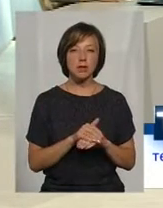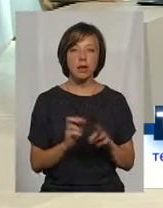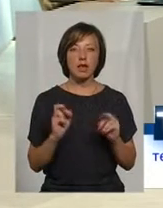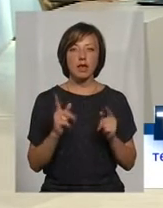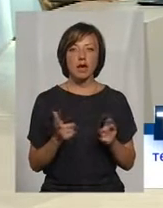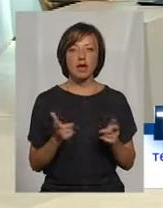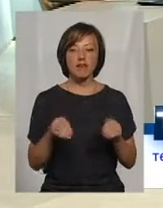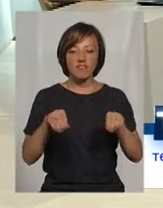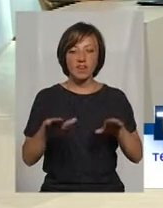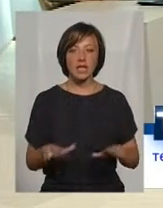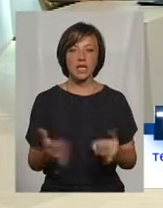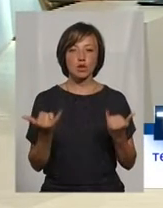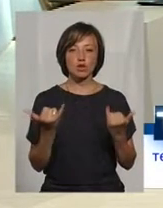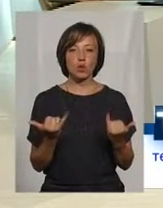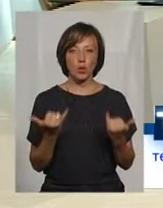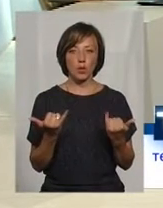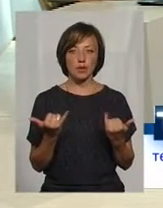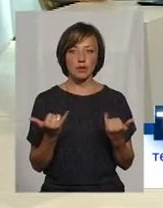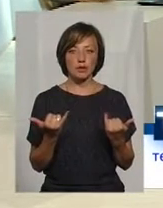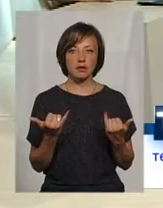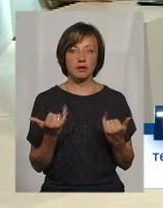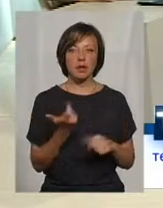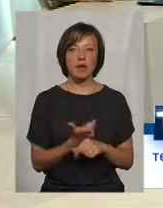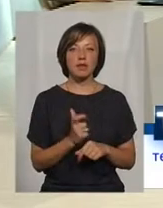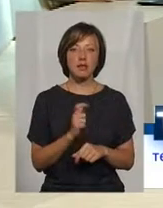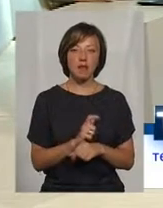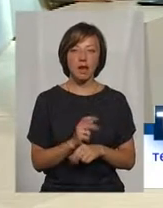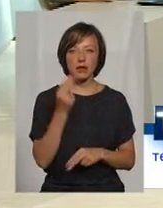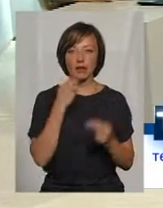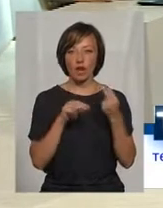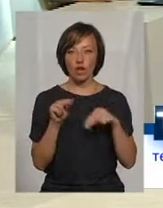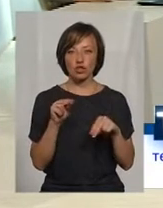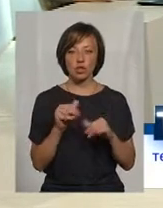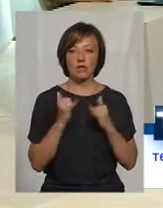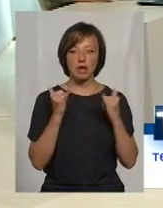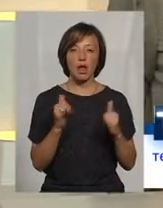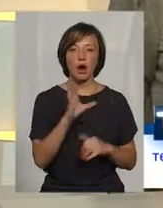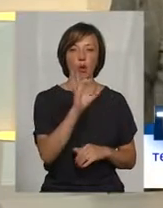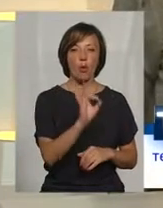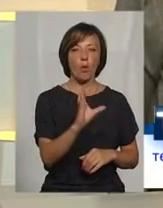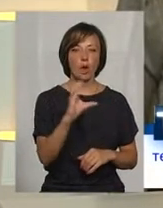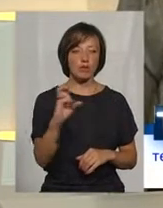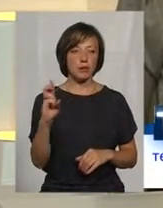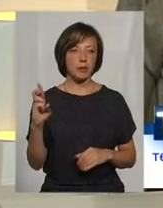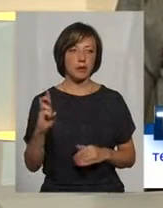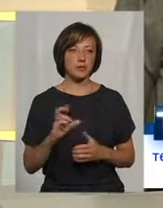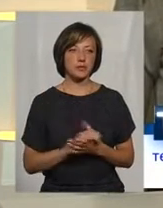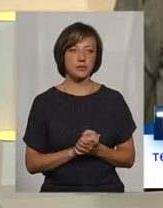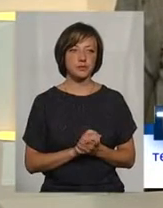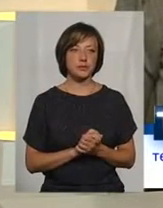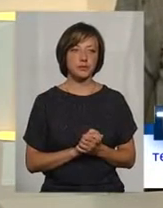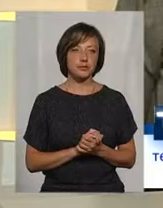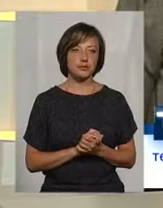який вихід на сьогодні найнеутумальніший для об'єднань співвласників багатоквартирних